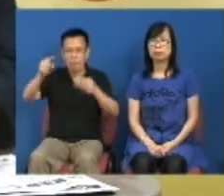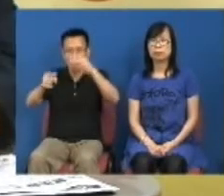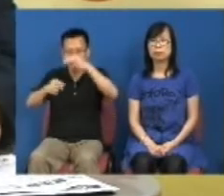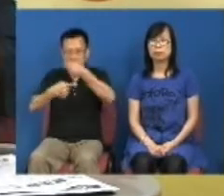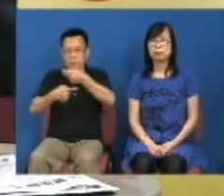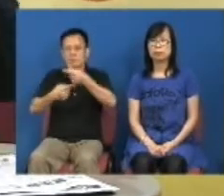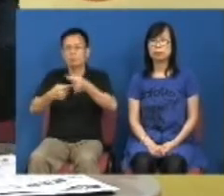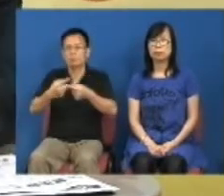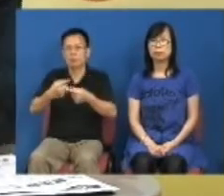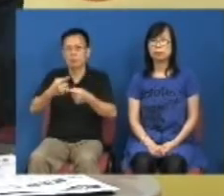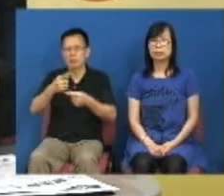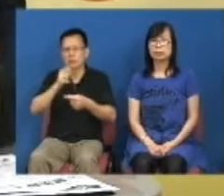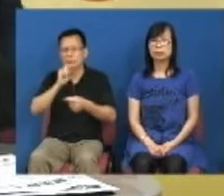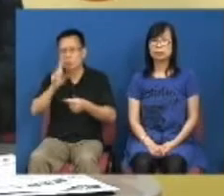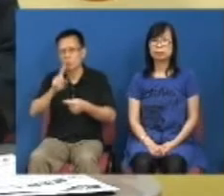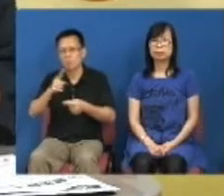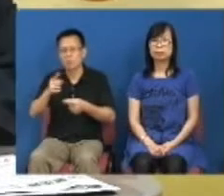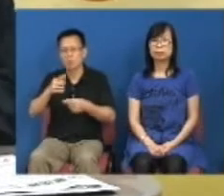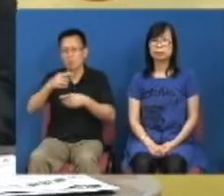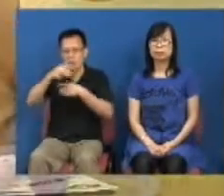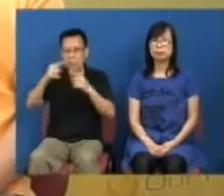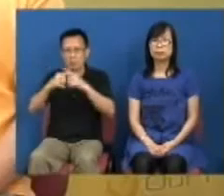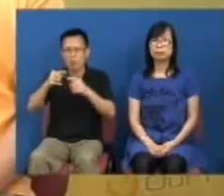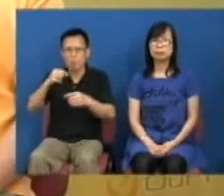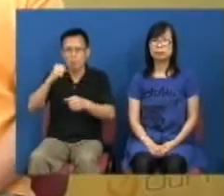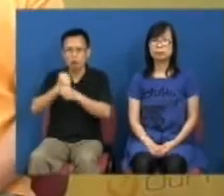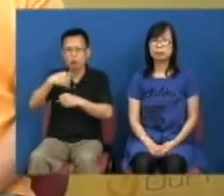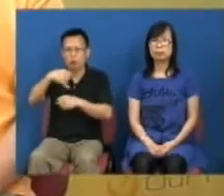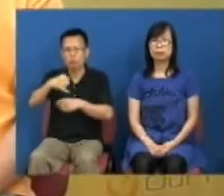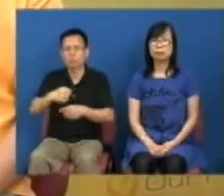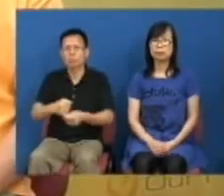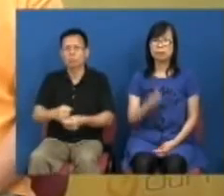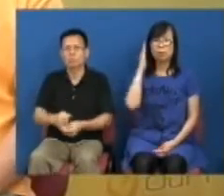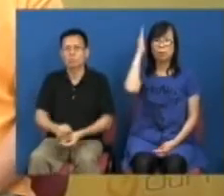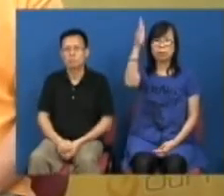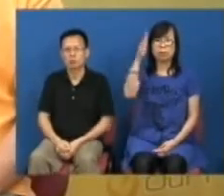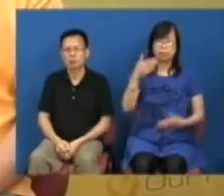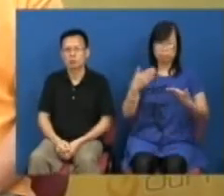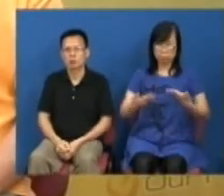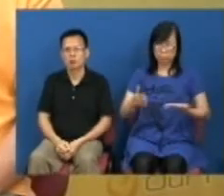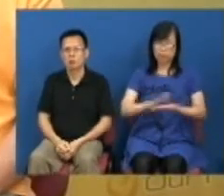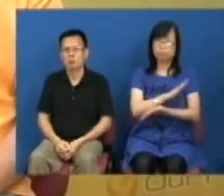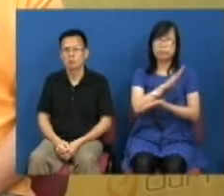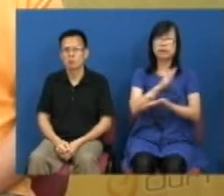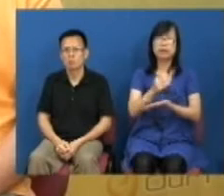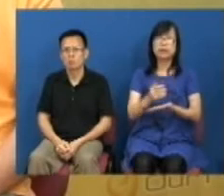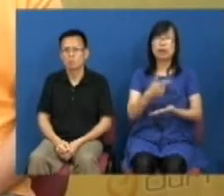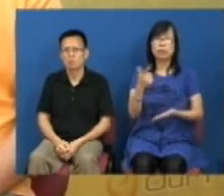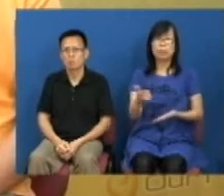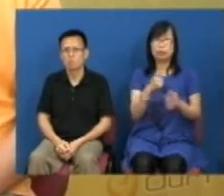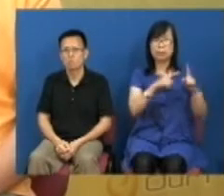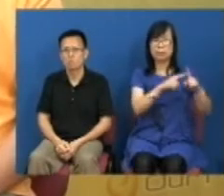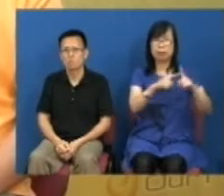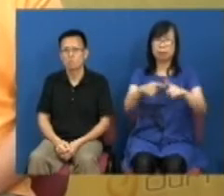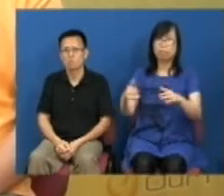日能够做到有些什么是过往做不到的呢我们希望今年多市民